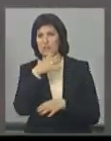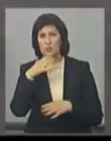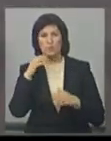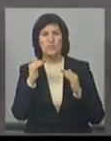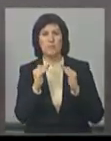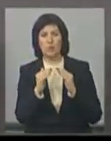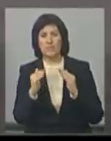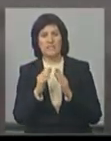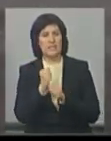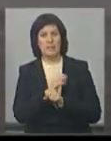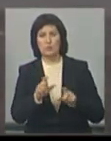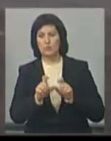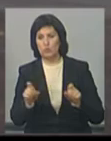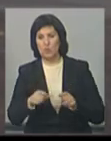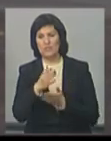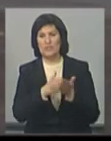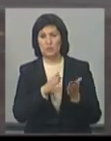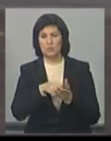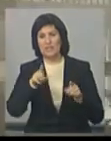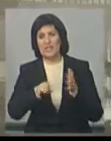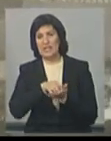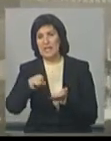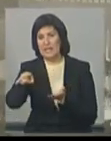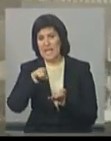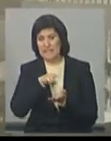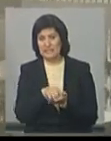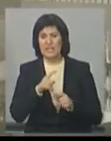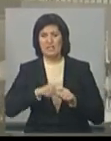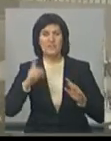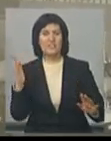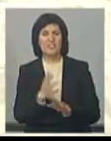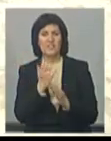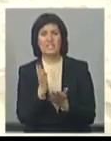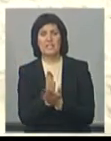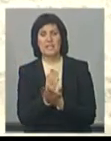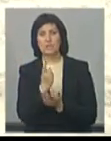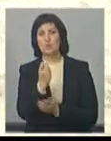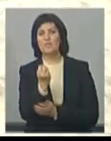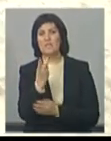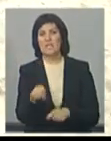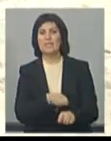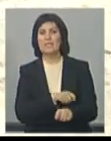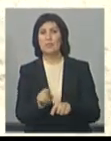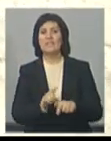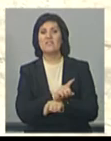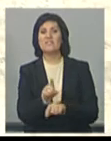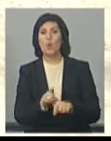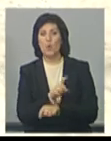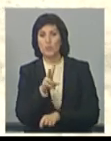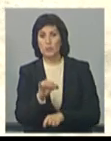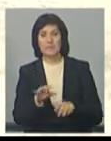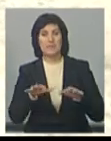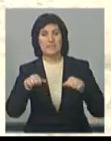працюють школи. Скасовано деякі авіа та поровні рейси. Швидкість вітру нині сягає 112 кілометрів за годину.